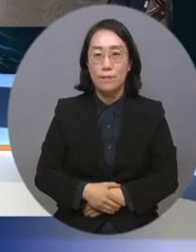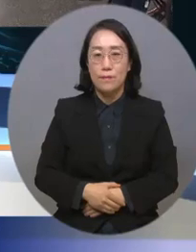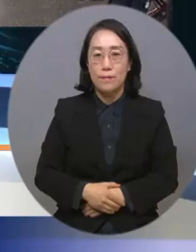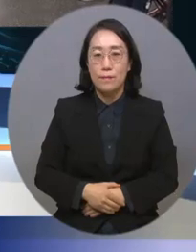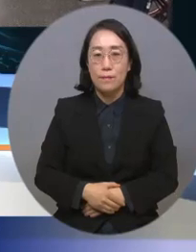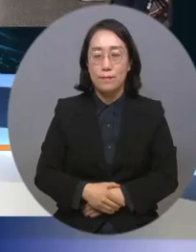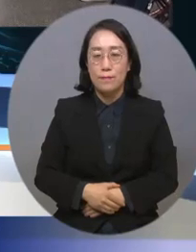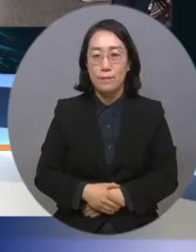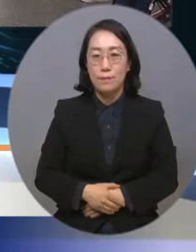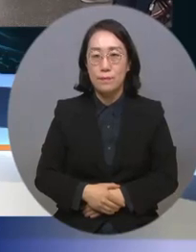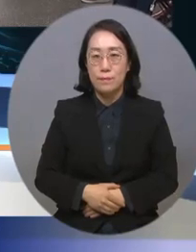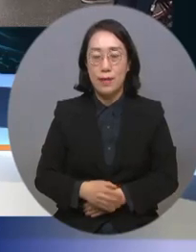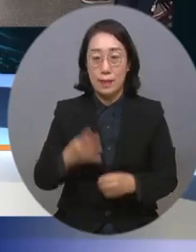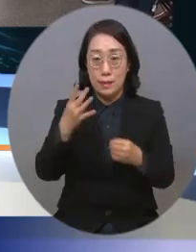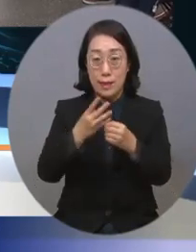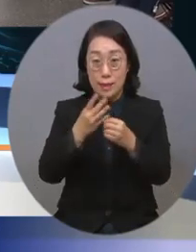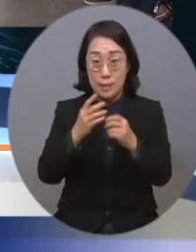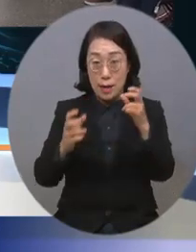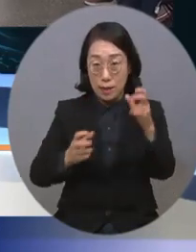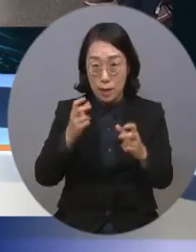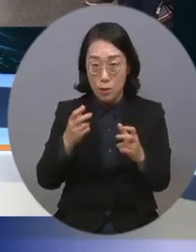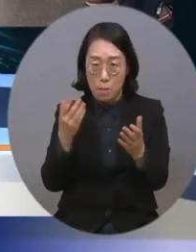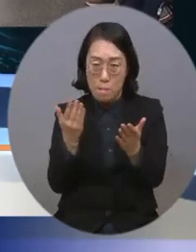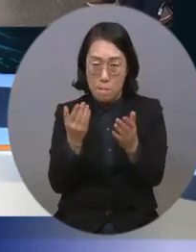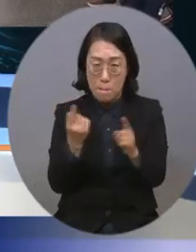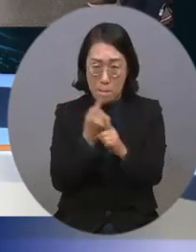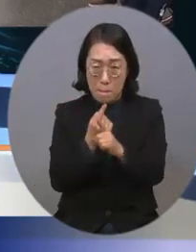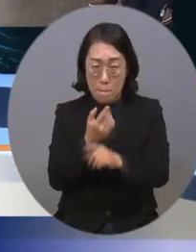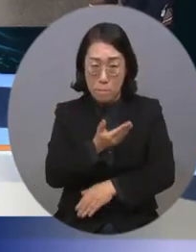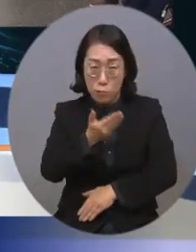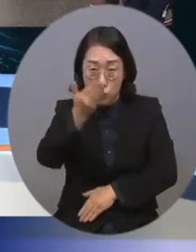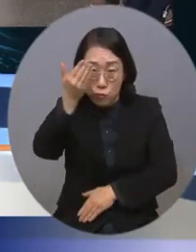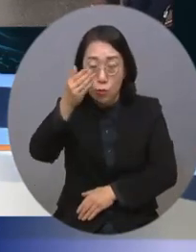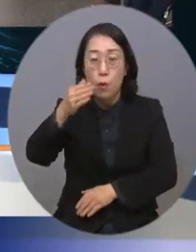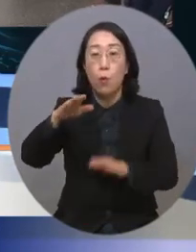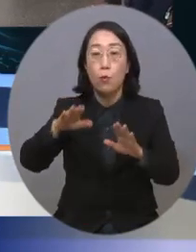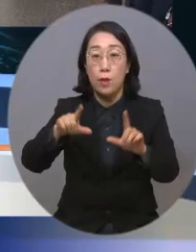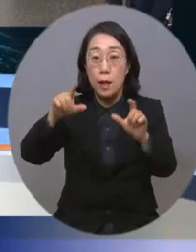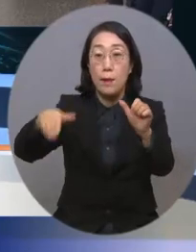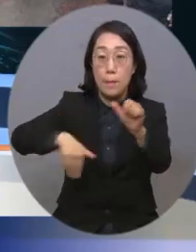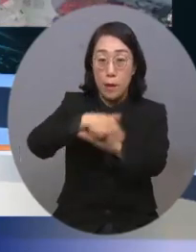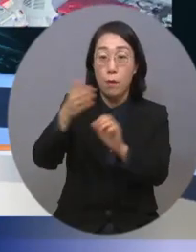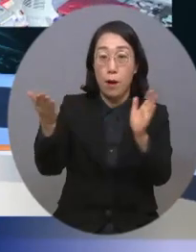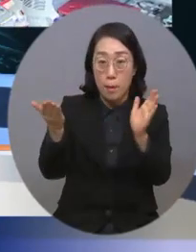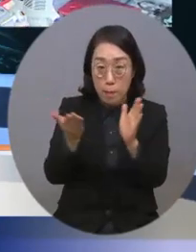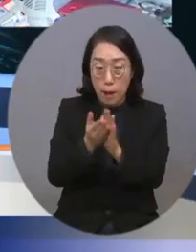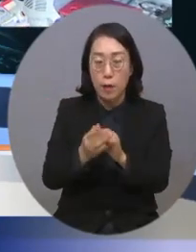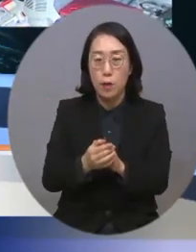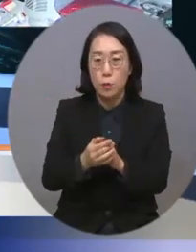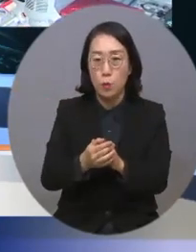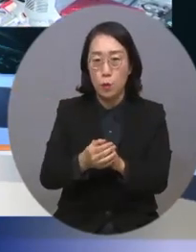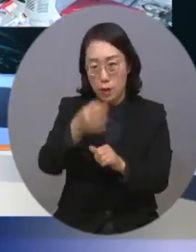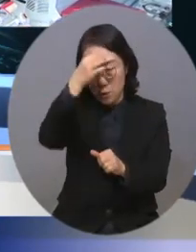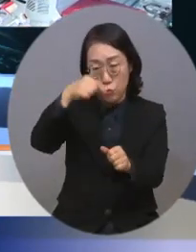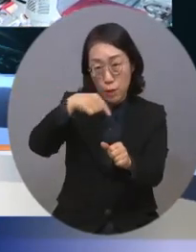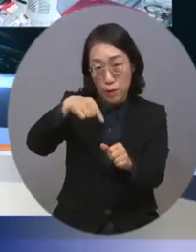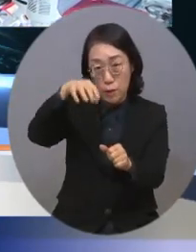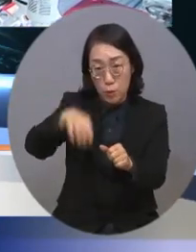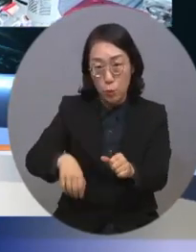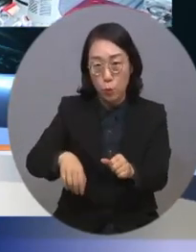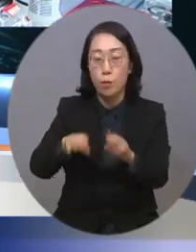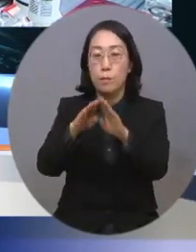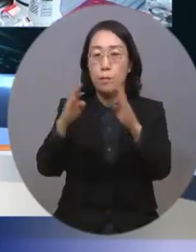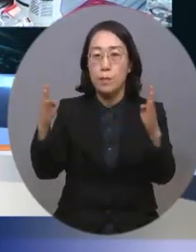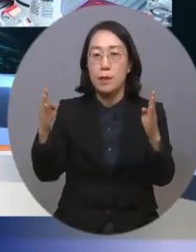4차 산업혁명 시대에 발맞춰 경쟁력 있는 장애인 IT 인력을 양성하는 배움터가 문을 열었습니다.